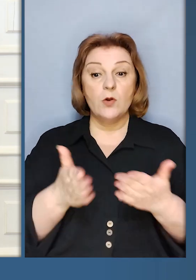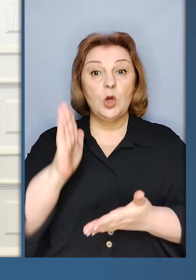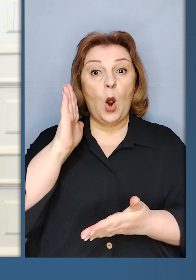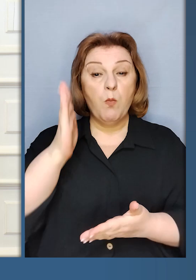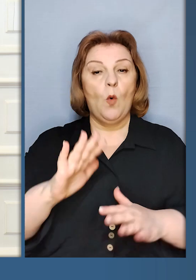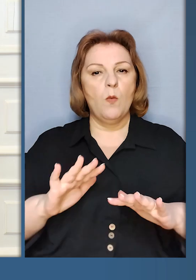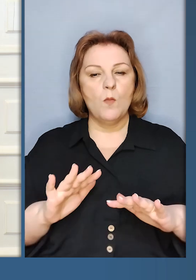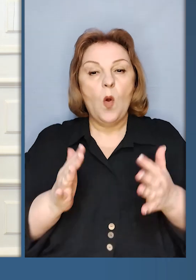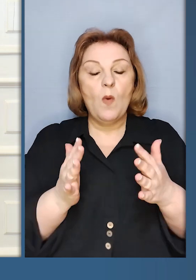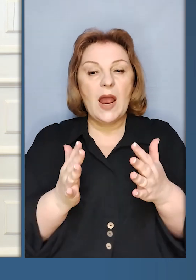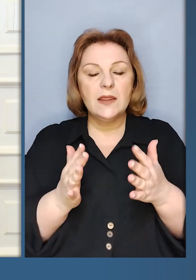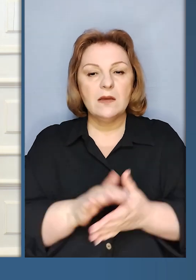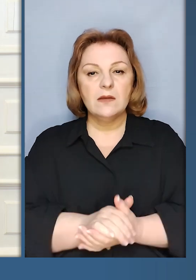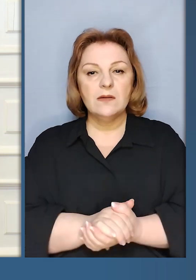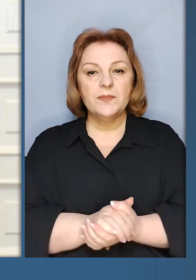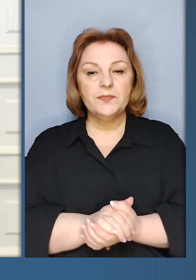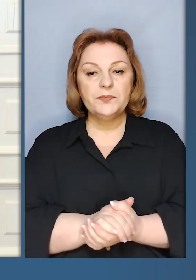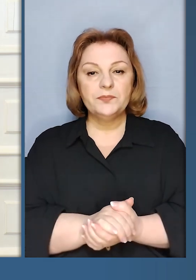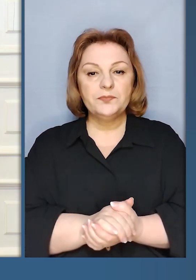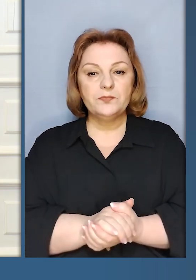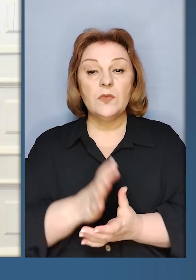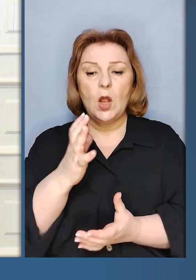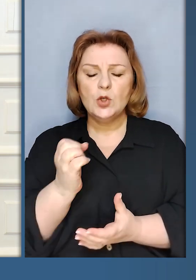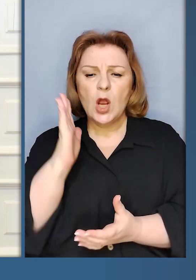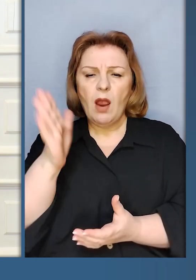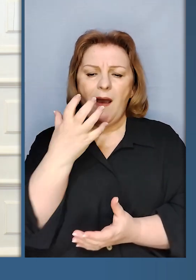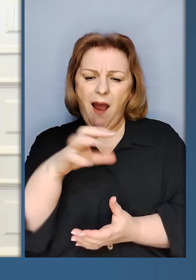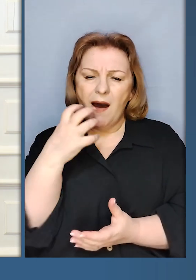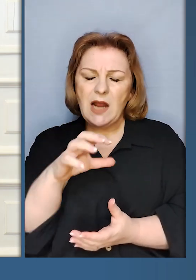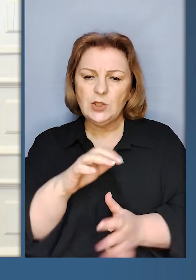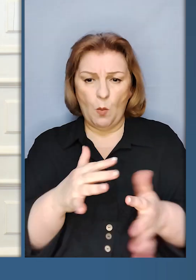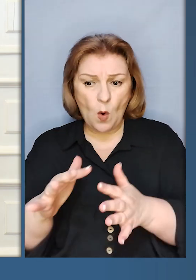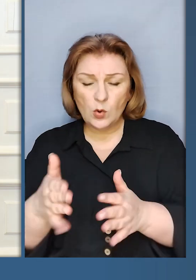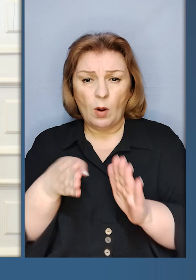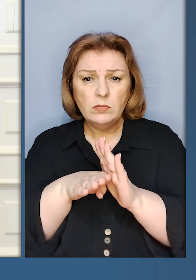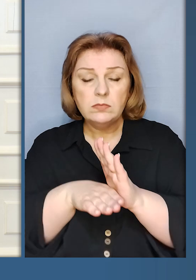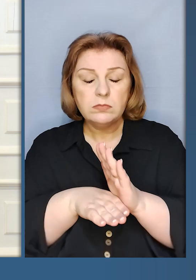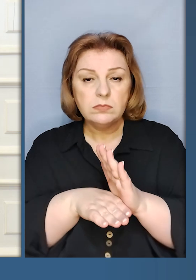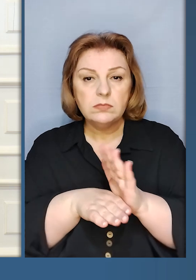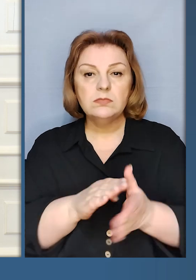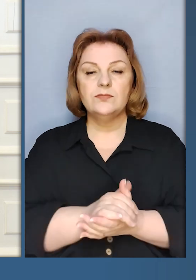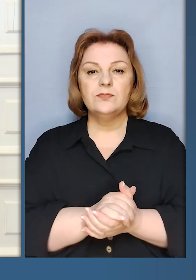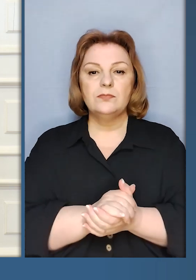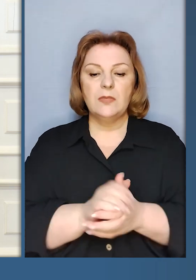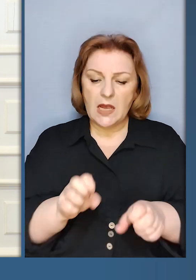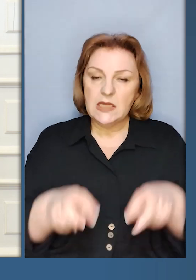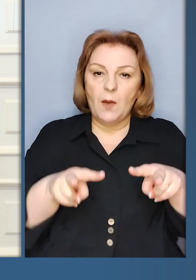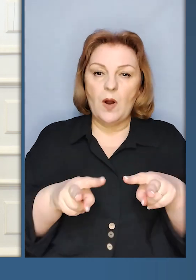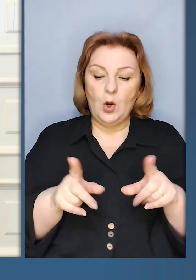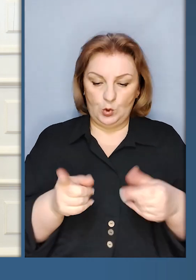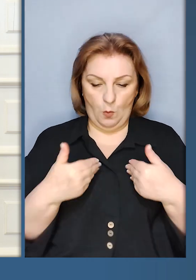І безумовно, якщо буде момент ще гарячих подій і